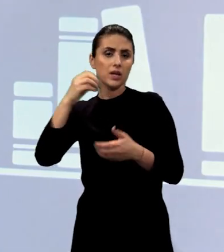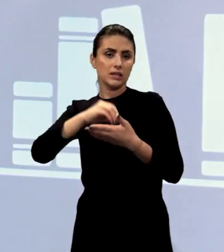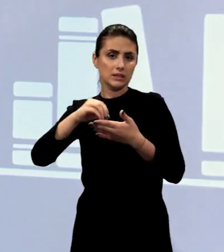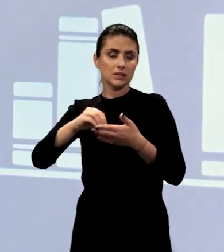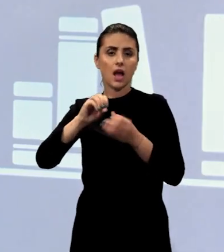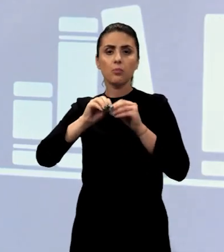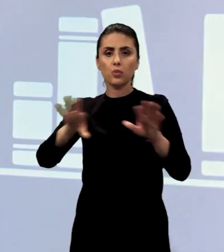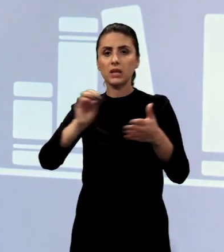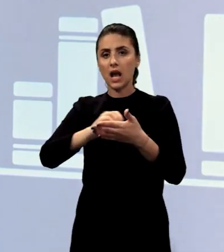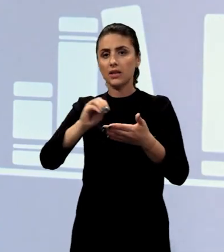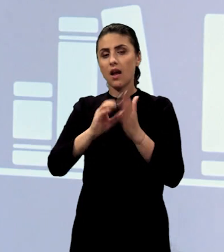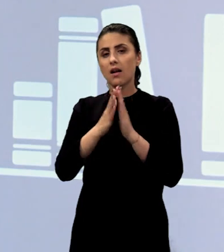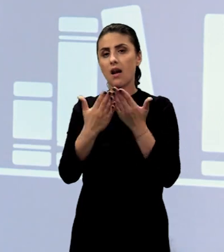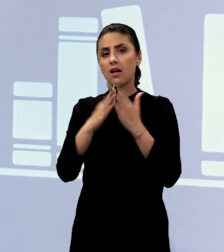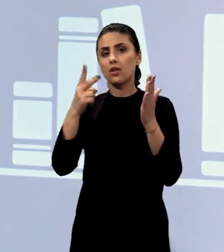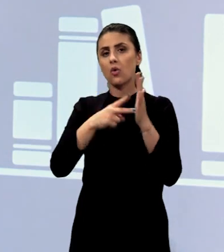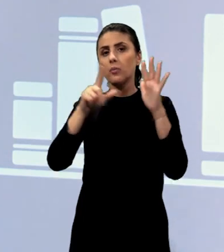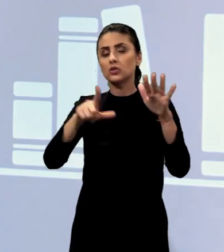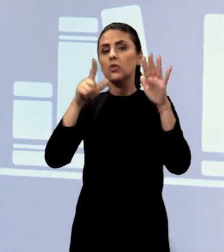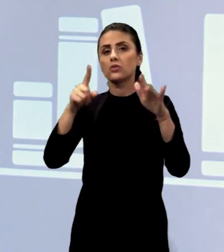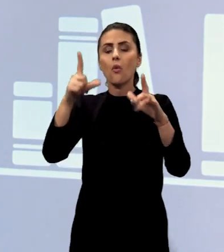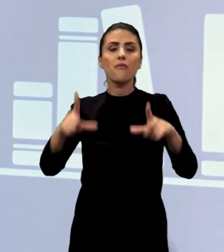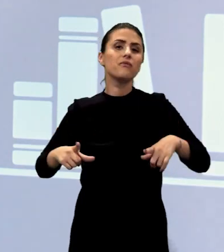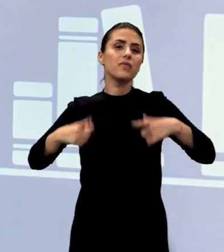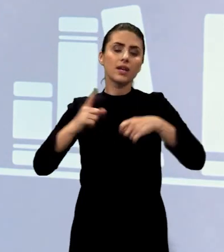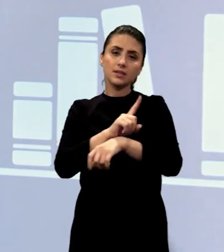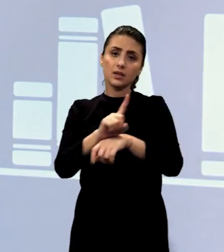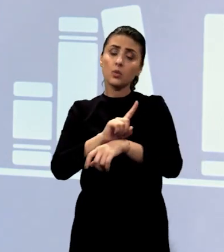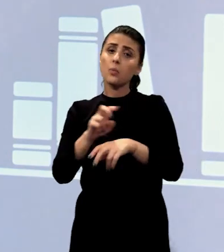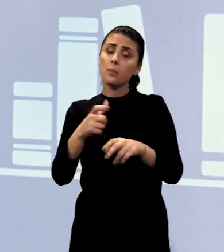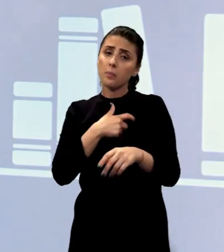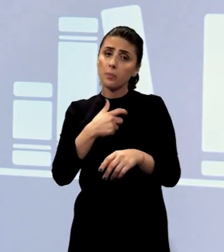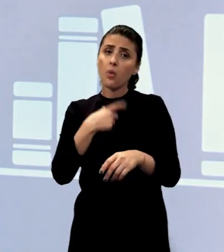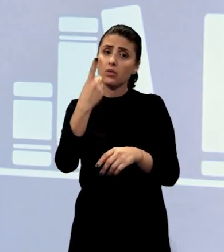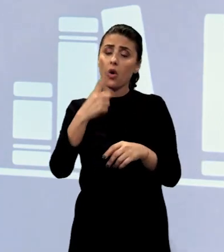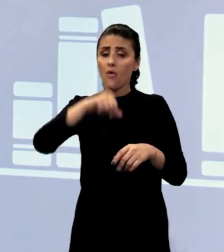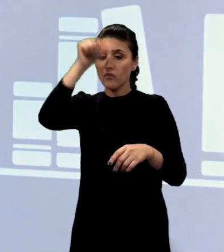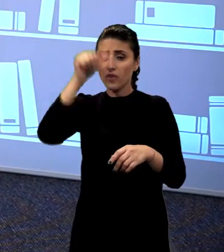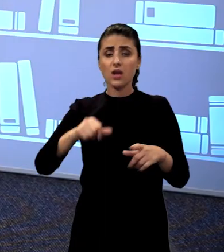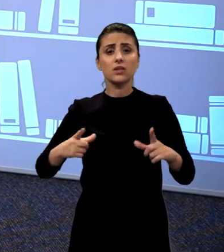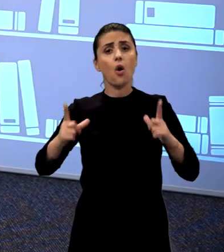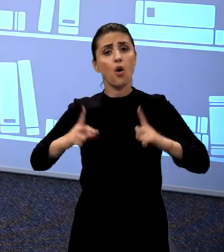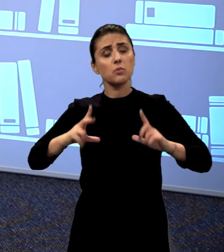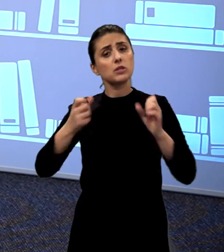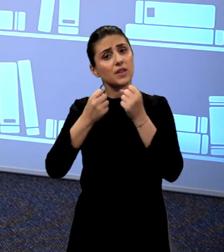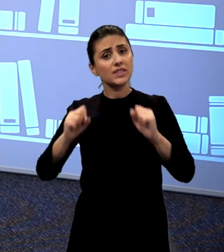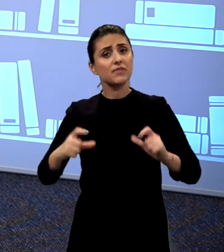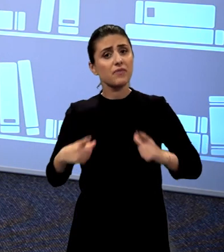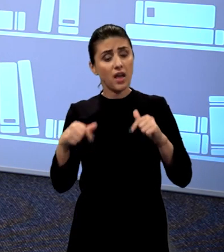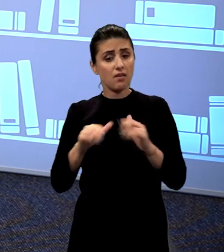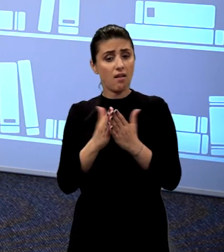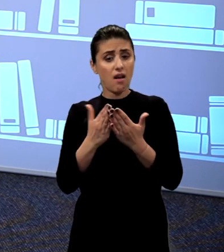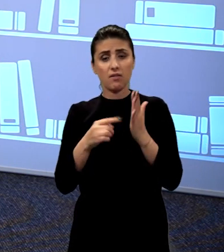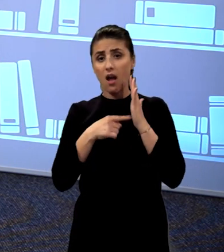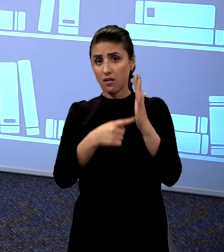cartea cu titlul O oază în timp. Cum poate o zi de odihnă să-ți salveze viața? În această carte, ea